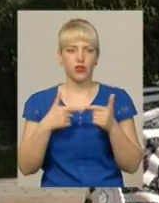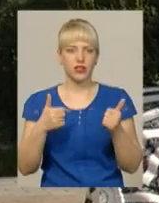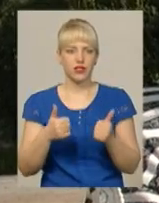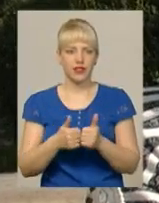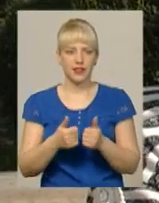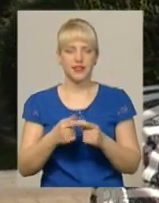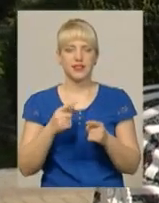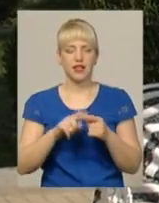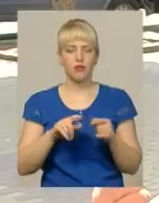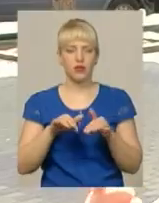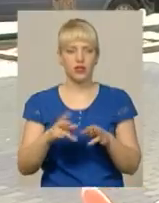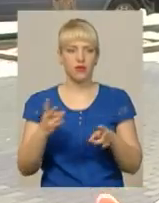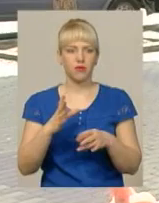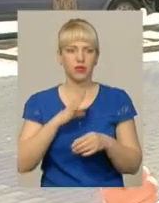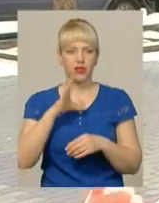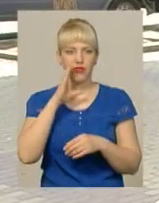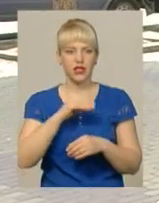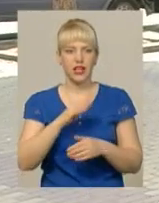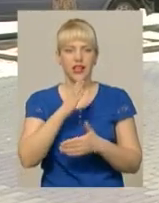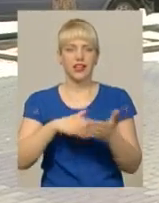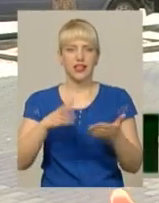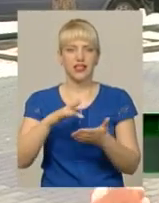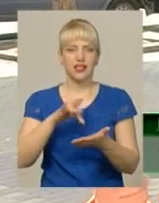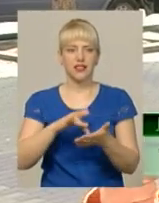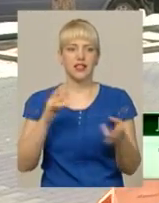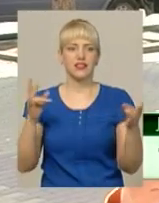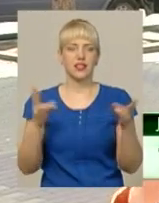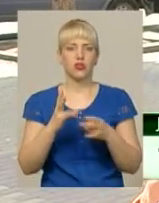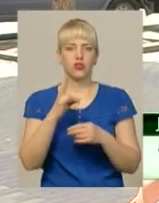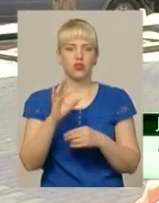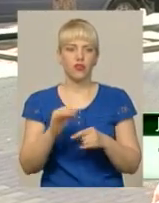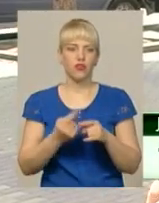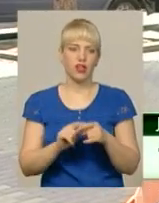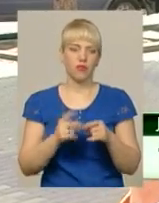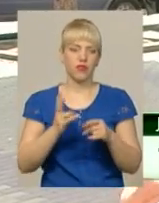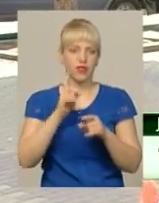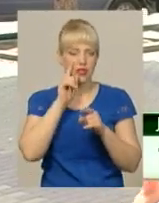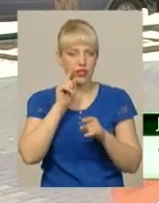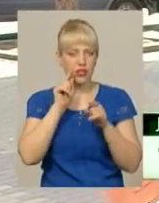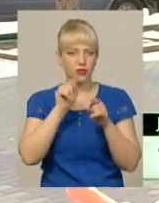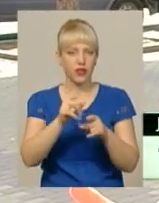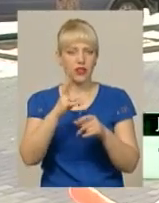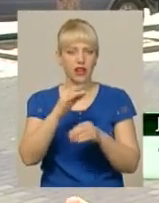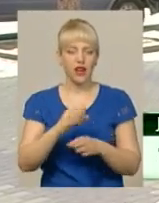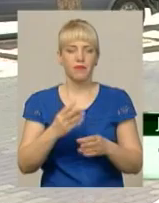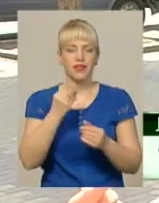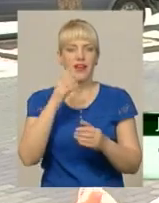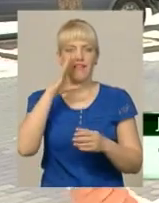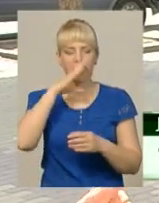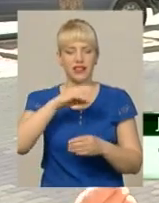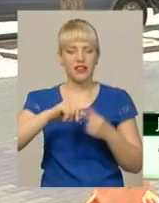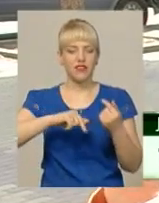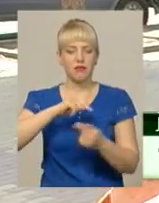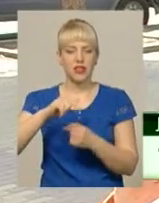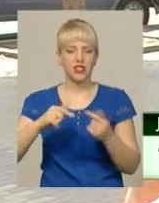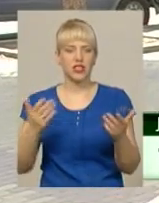процес має бути ефективним. Децентралізація необхідна, але вона має зорієнтуватися на ефективний менеджмент, який